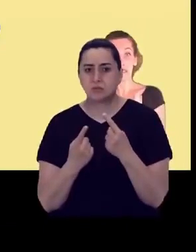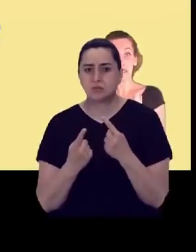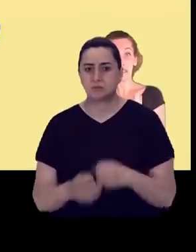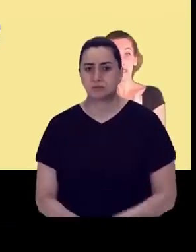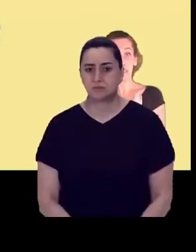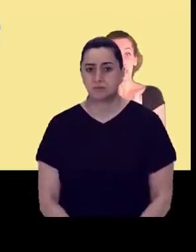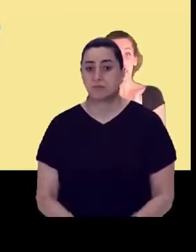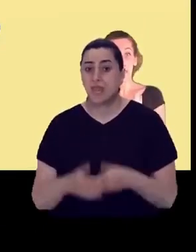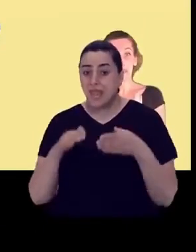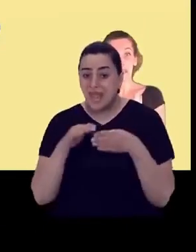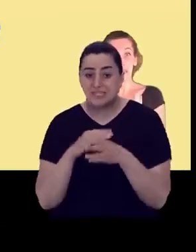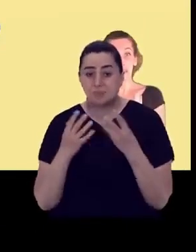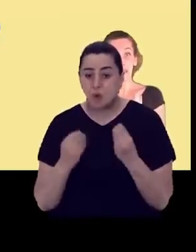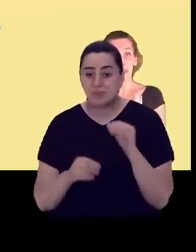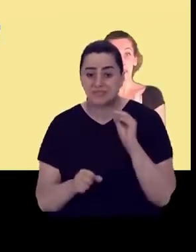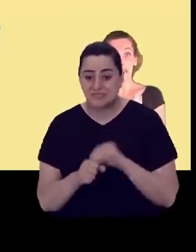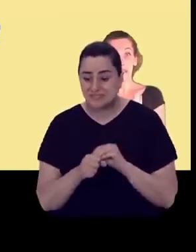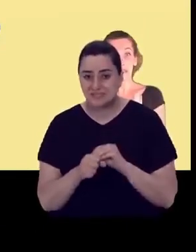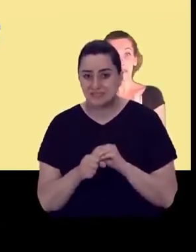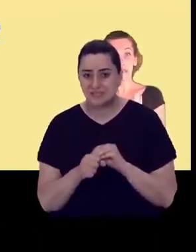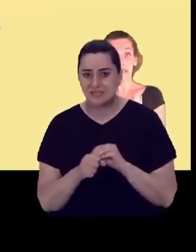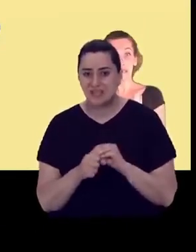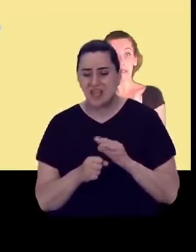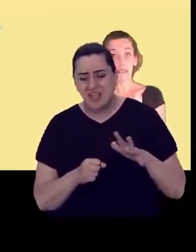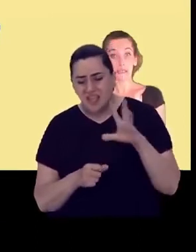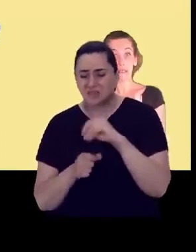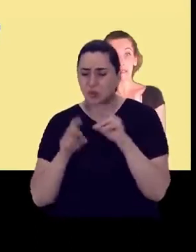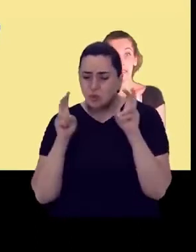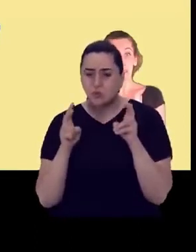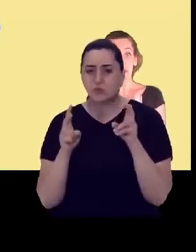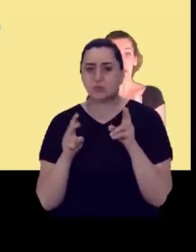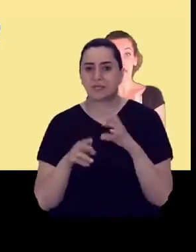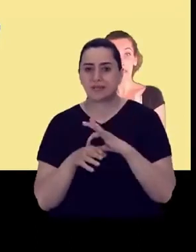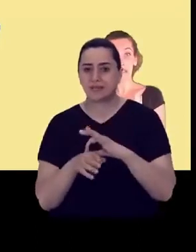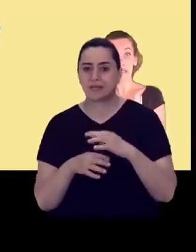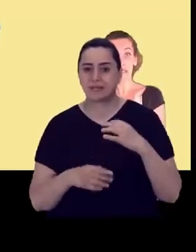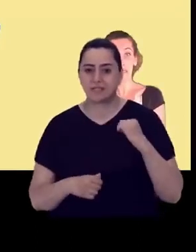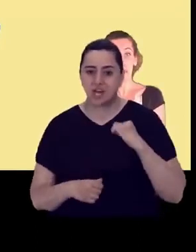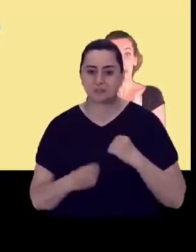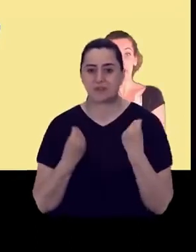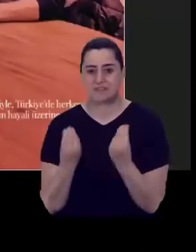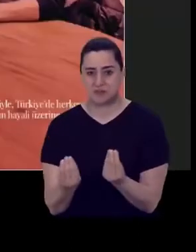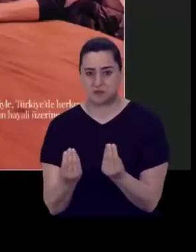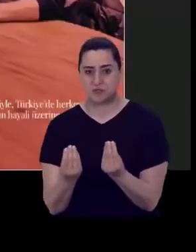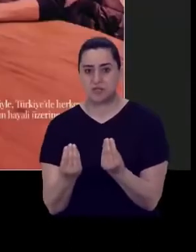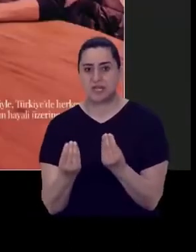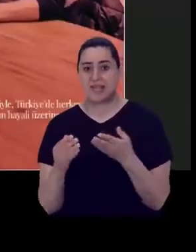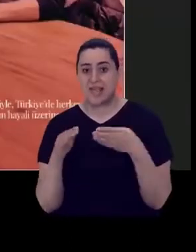erişilebilirlik, güvenli, mentörlük veriyoruz. Ve